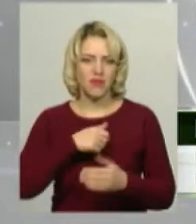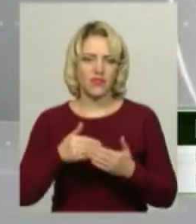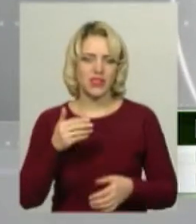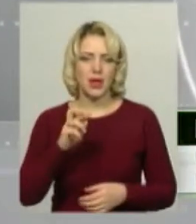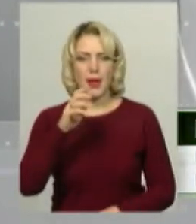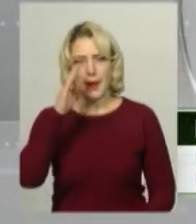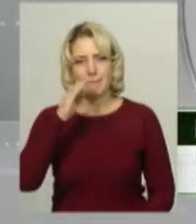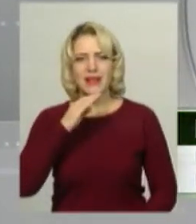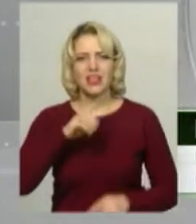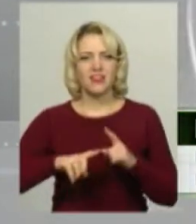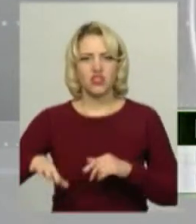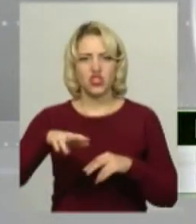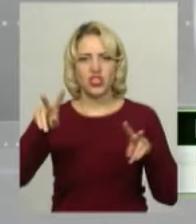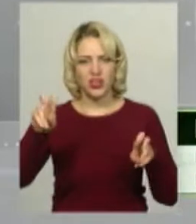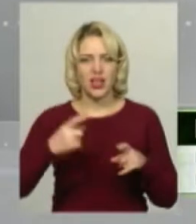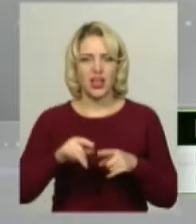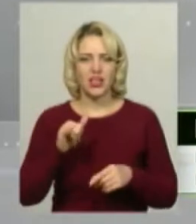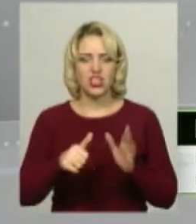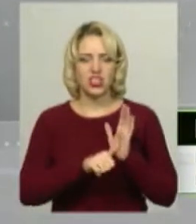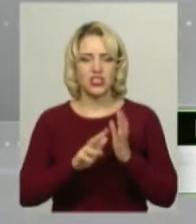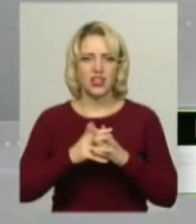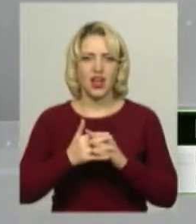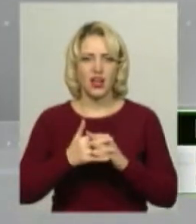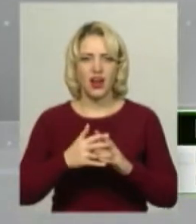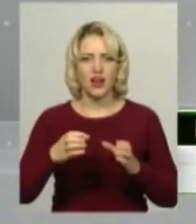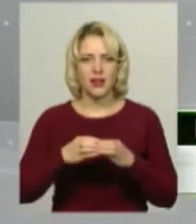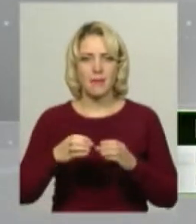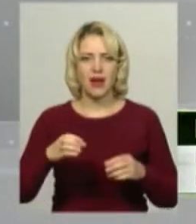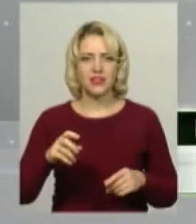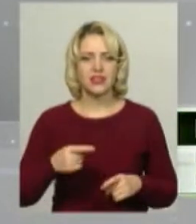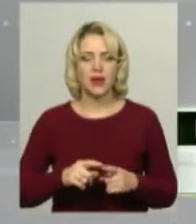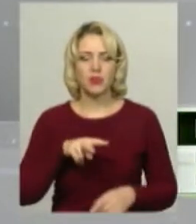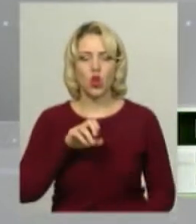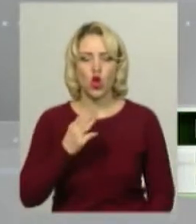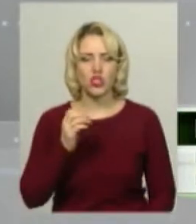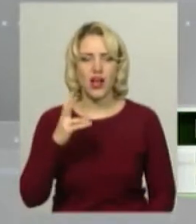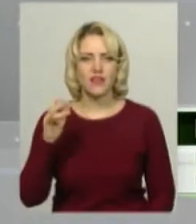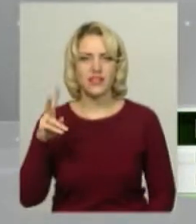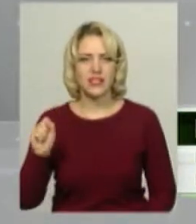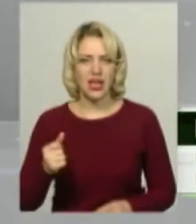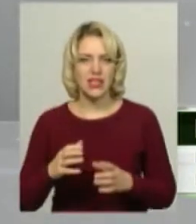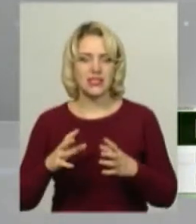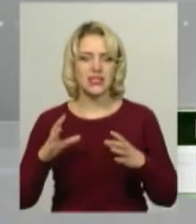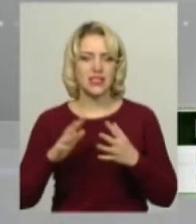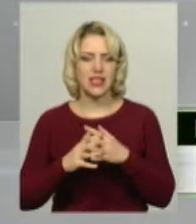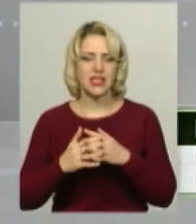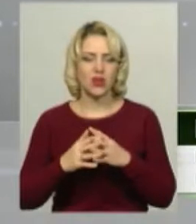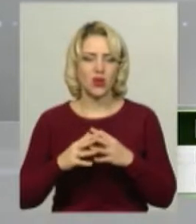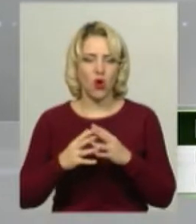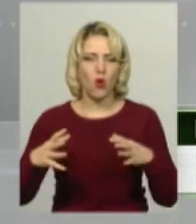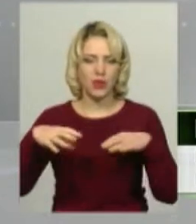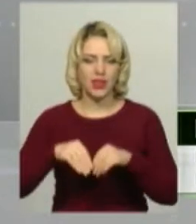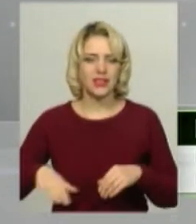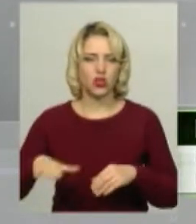Депутатів Батьківщини і шість від Аграрної партії. По Лашанівській сільській об'єднані територіальній громаді